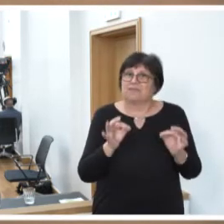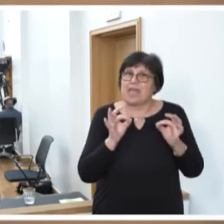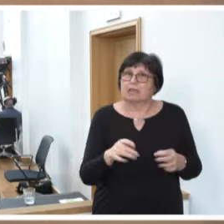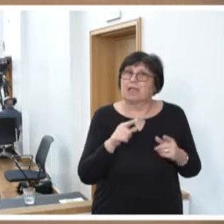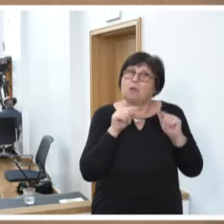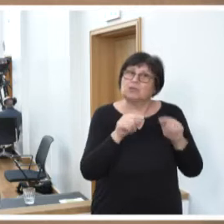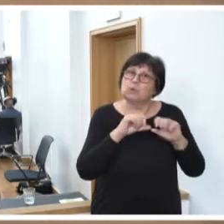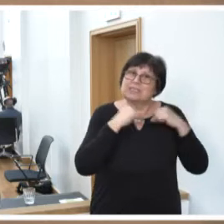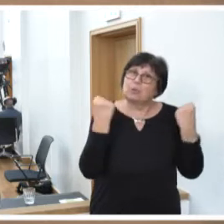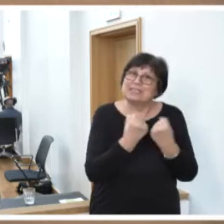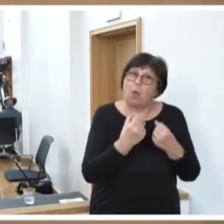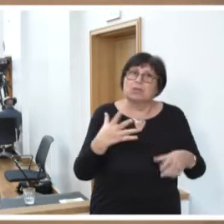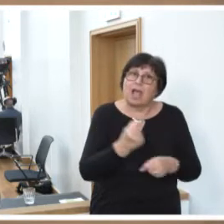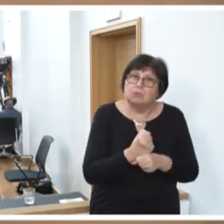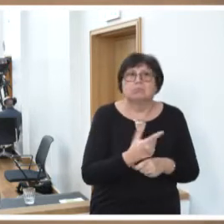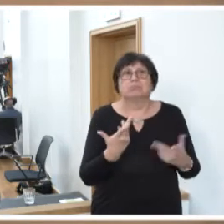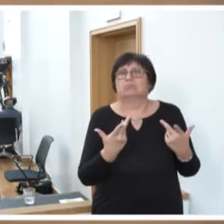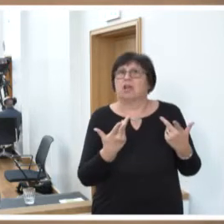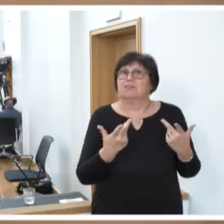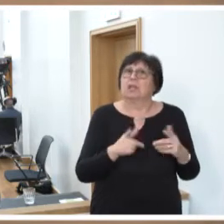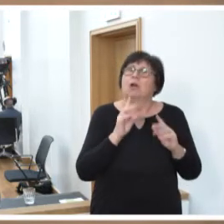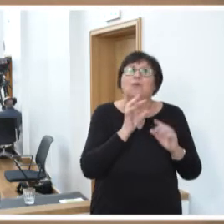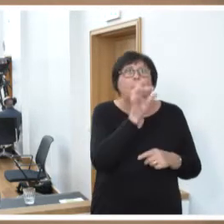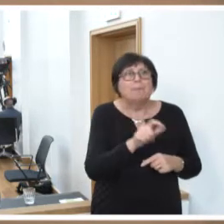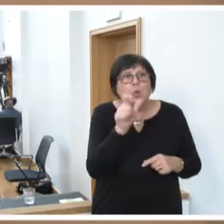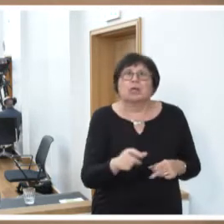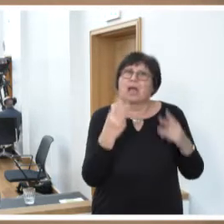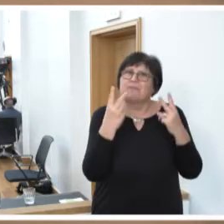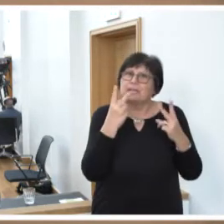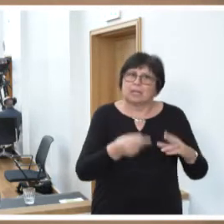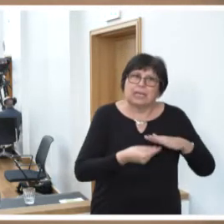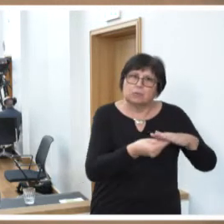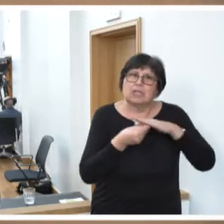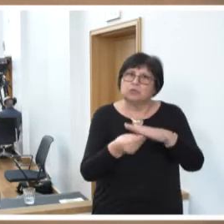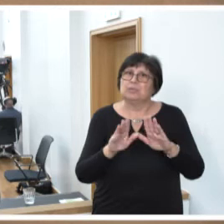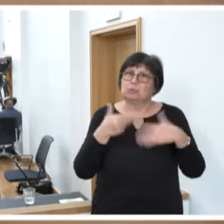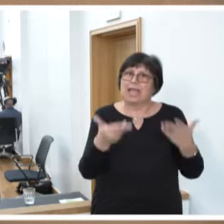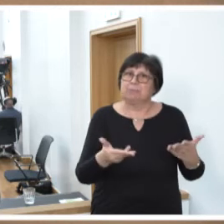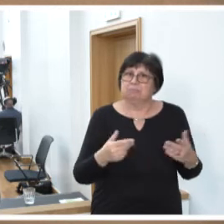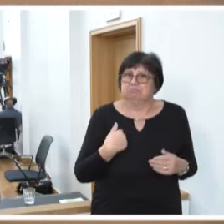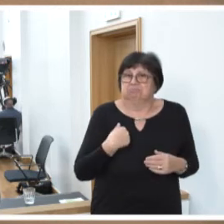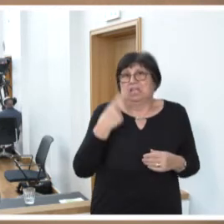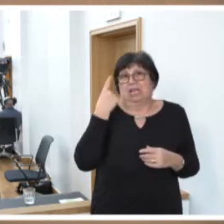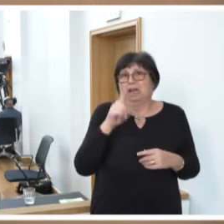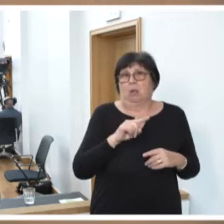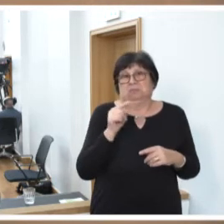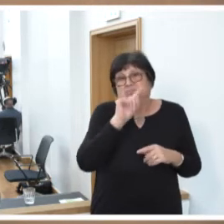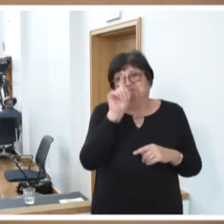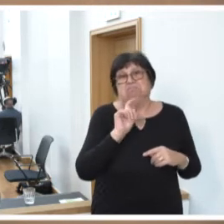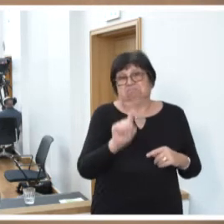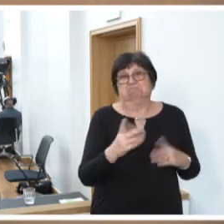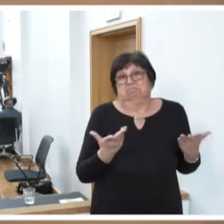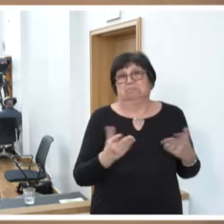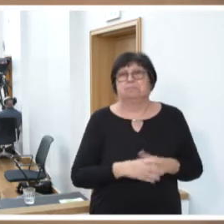durchzuhalten und für die Bürger wichtige Hilfestellungen zu leisten. Das kann man jedenfalls, glaube ich, infrage stellen.